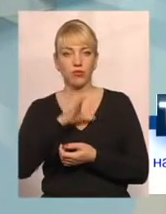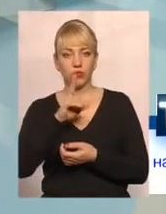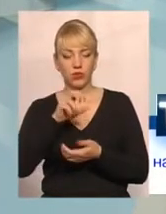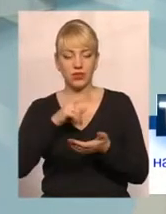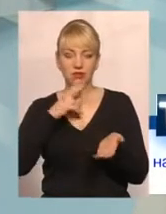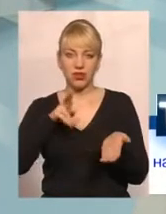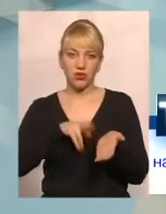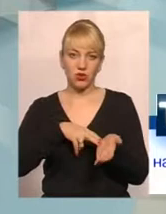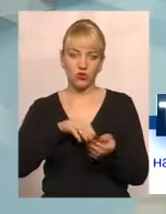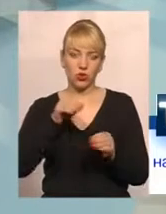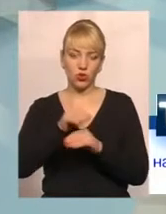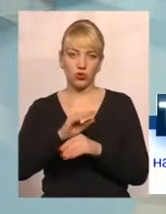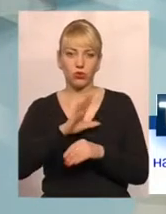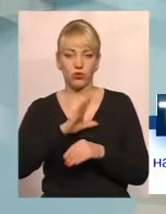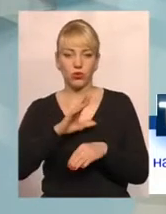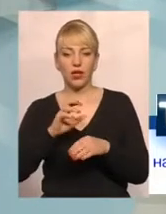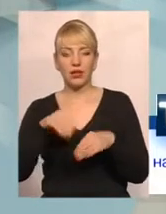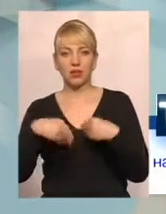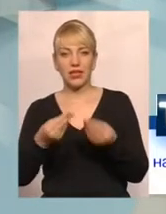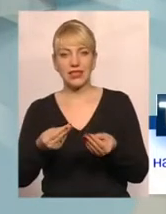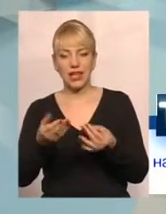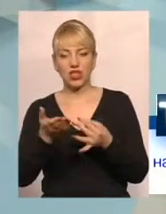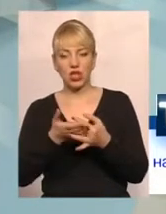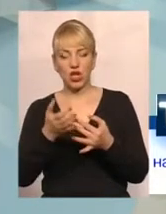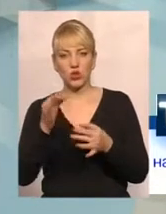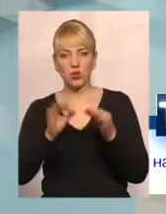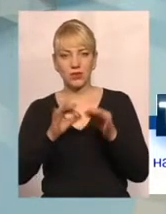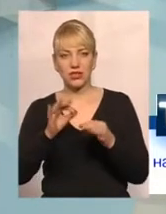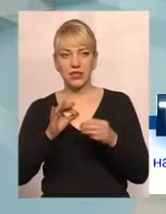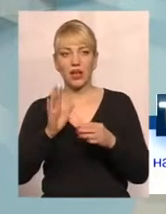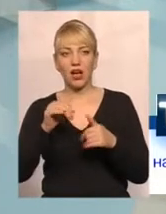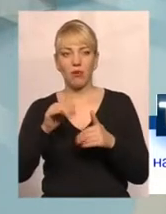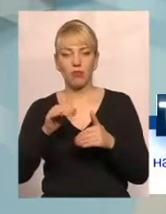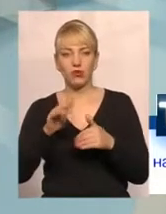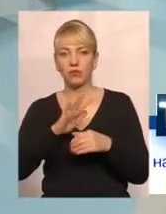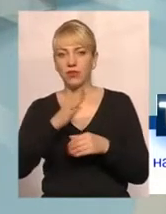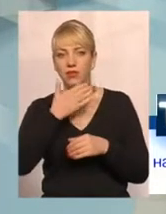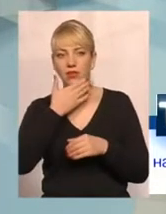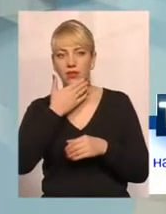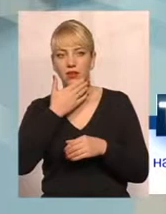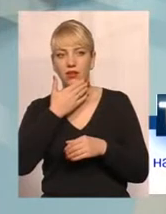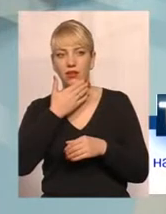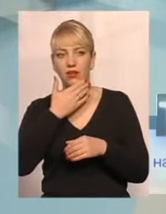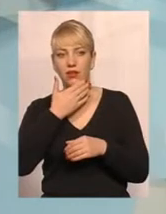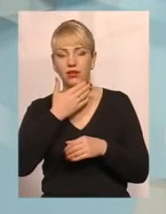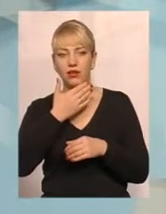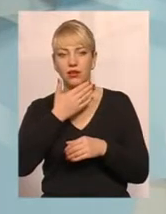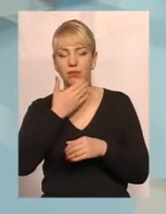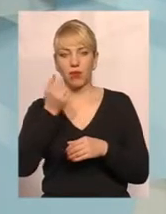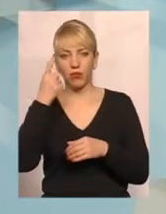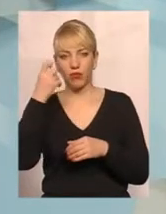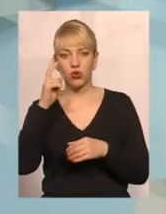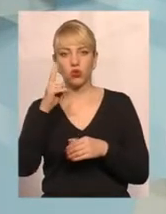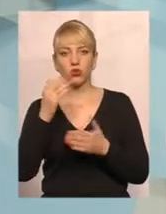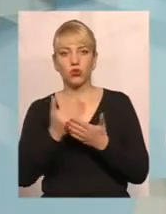зареєстрований додатково, була призначена субсидія, нас не повідомили про те, що хтось новий з'явився, то в такому випадку, звичайно,